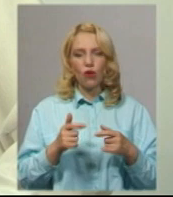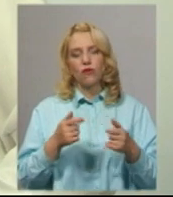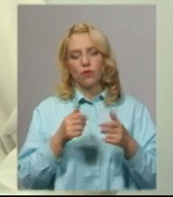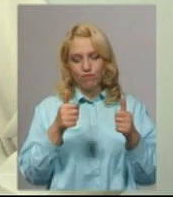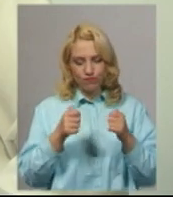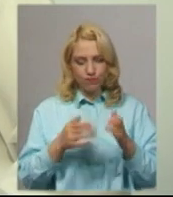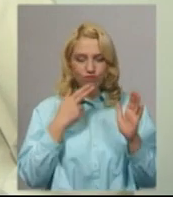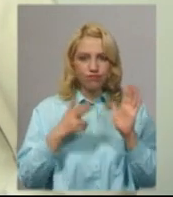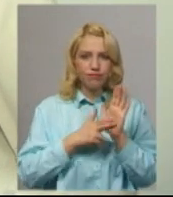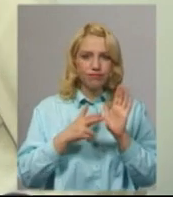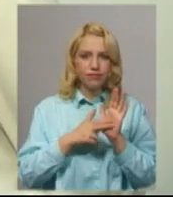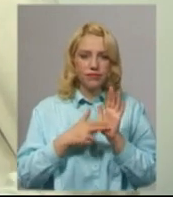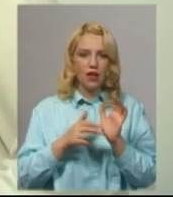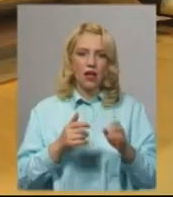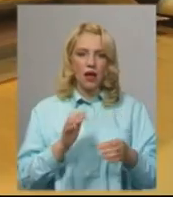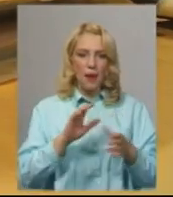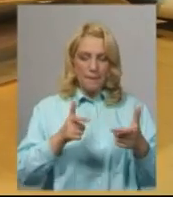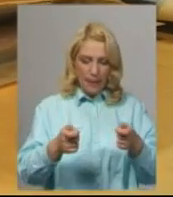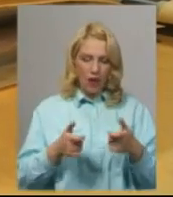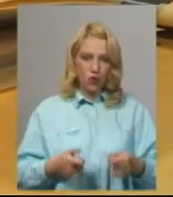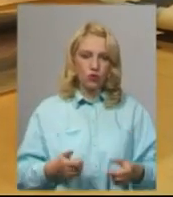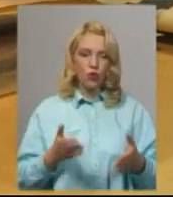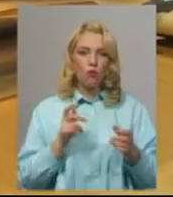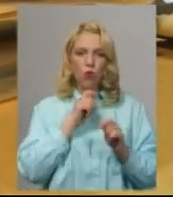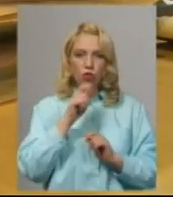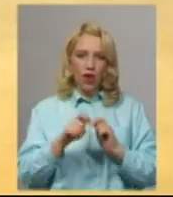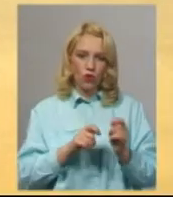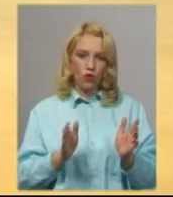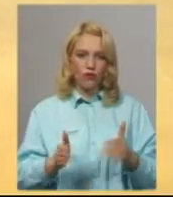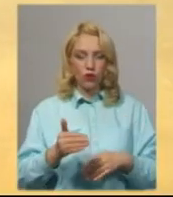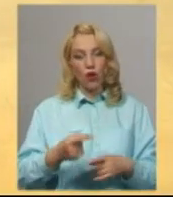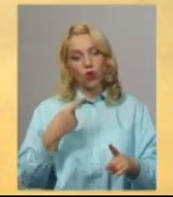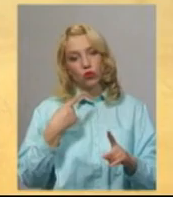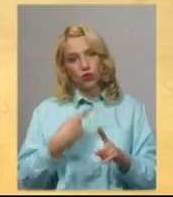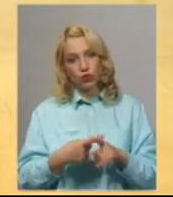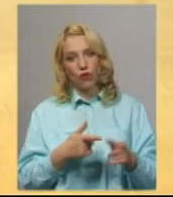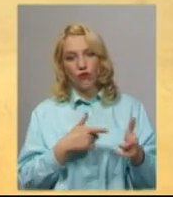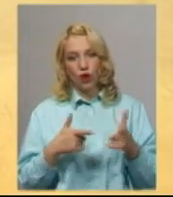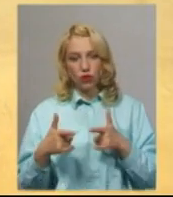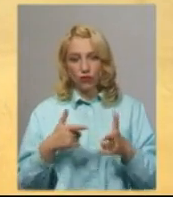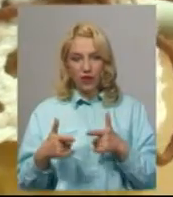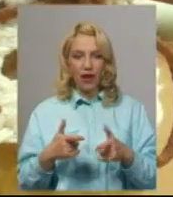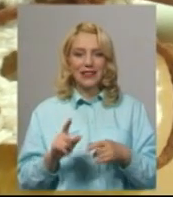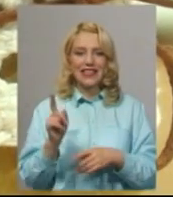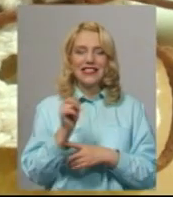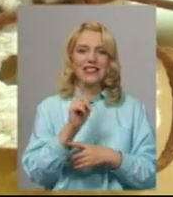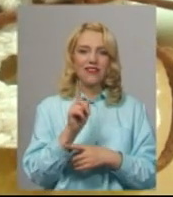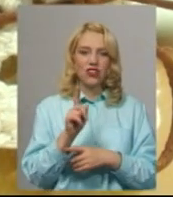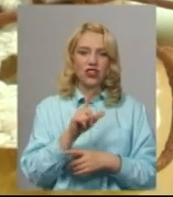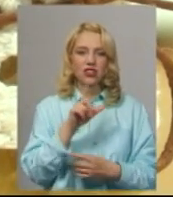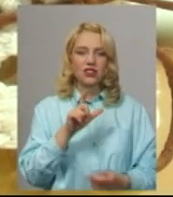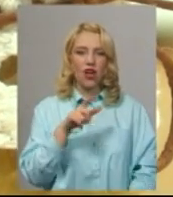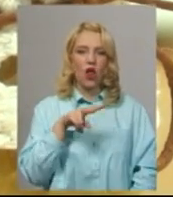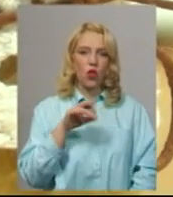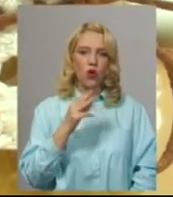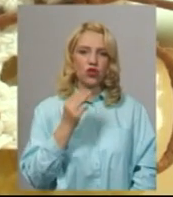назвою і датою виробництва, їх пакують у подарункові коробки. Додатково виготовляють різдряні свічки з вощини. Леся Боровець, Іван Мовчан. Новини на